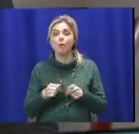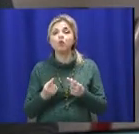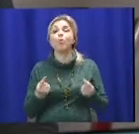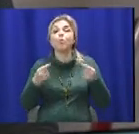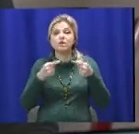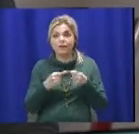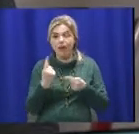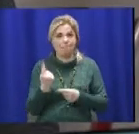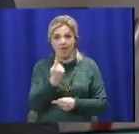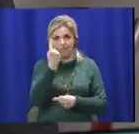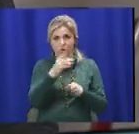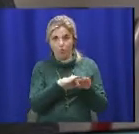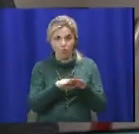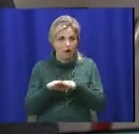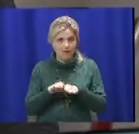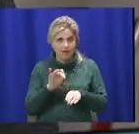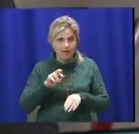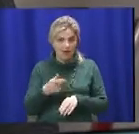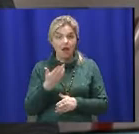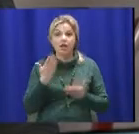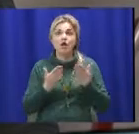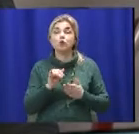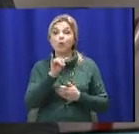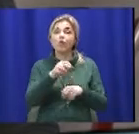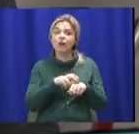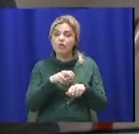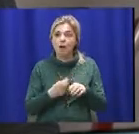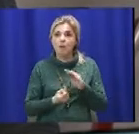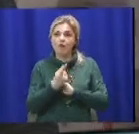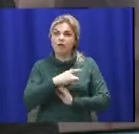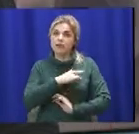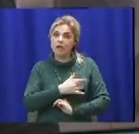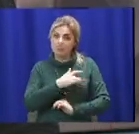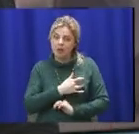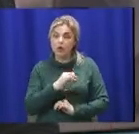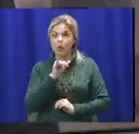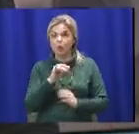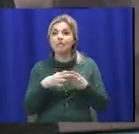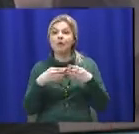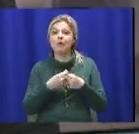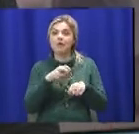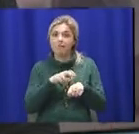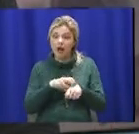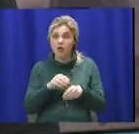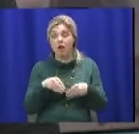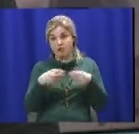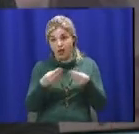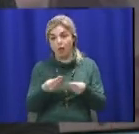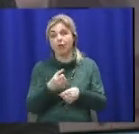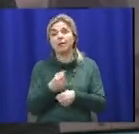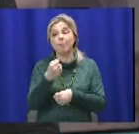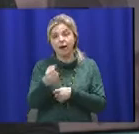первичному рівні. Якщо у врача визникають якісь сомнення, у семейного врача дає направлення для